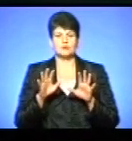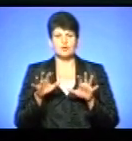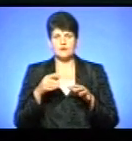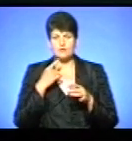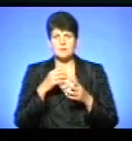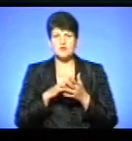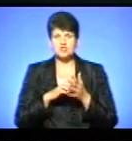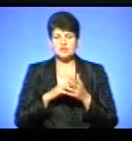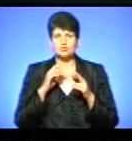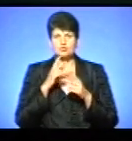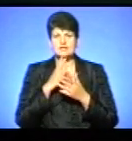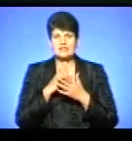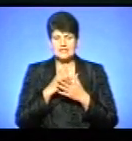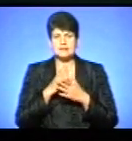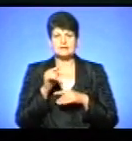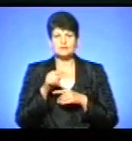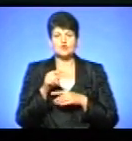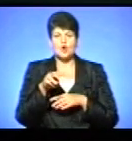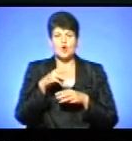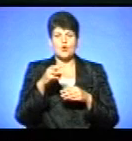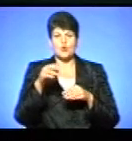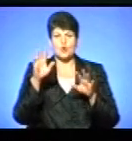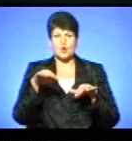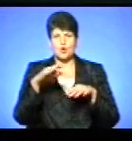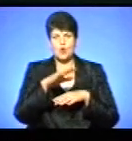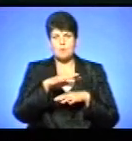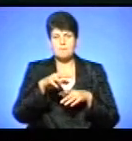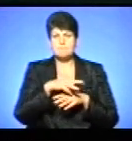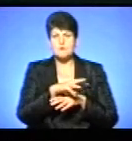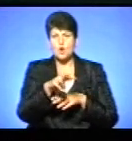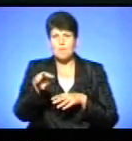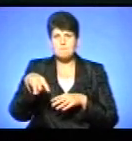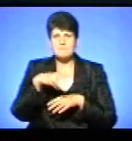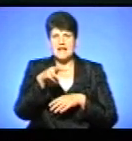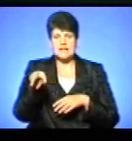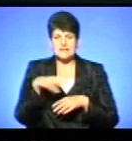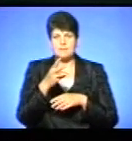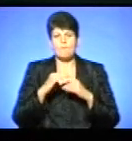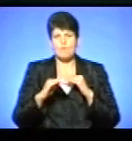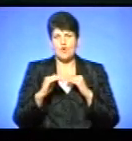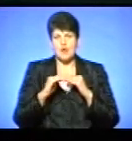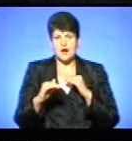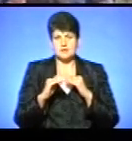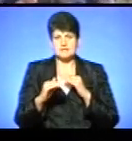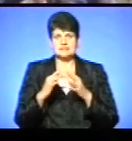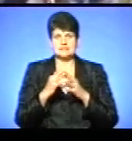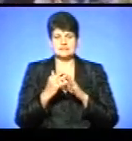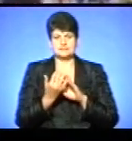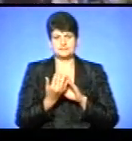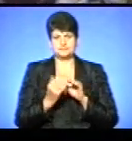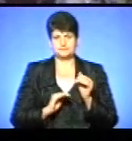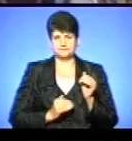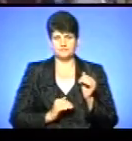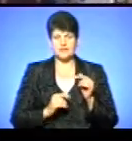причиною утруєння є речовини, якими скрупили поля місцеві аграрії. На місці події були наші кореспонденти. Це